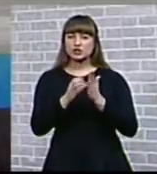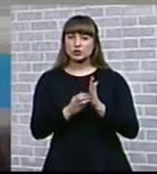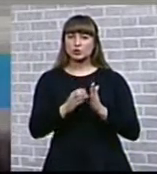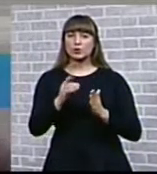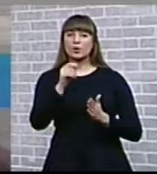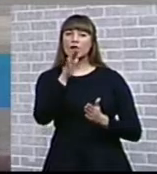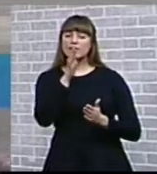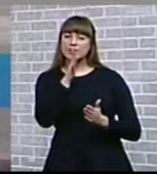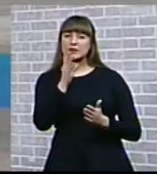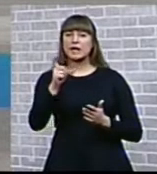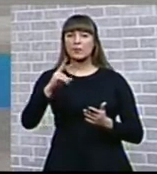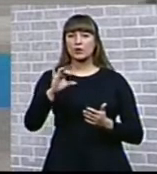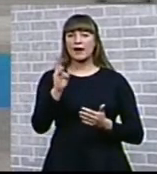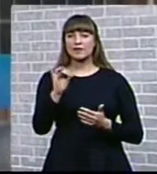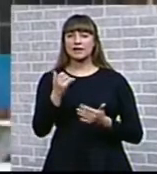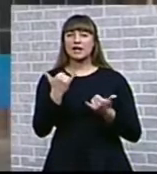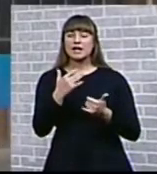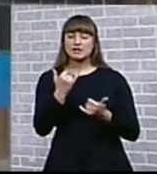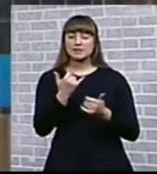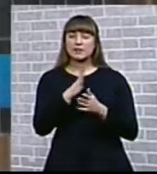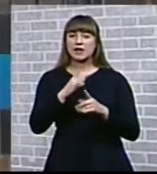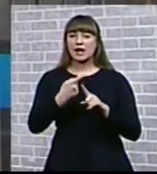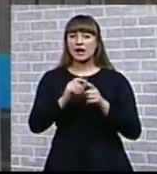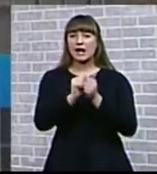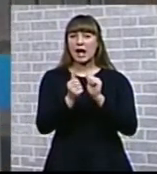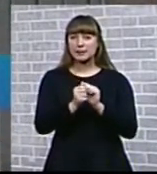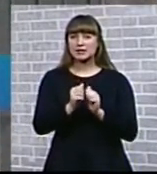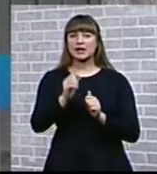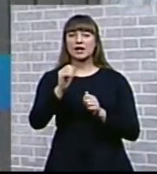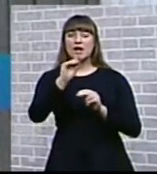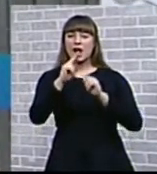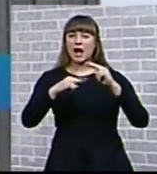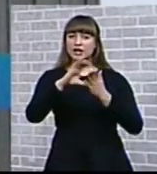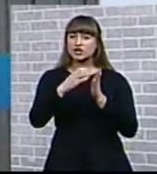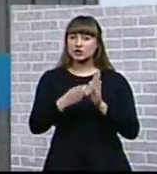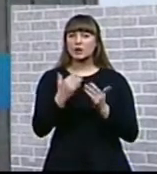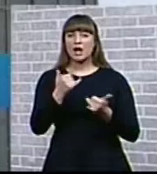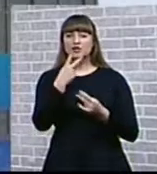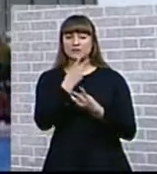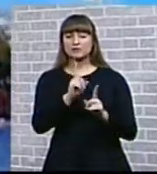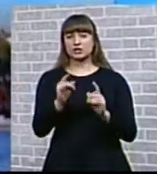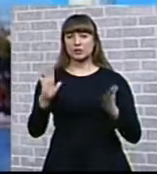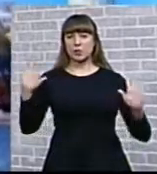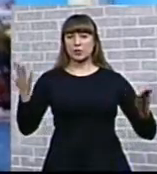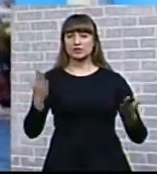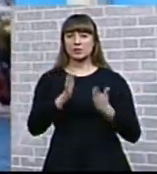каменная штукатурка. А сейчас, вы посмотрите, идет выкрашивание поверхности фасада. Это не реставрация.